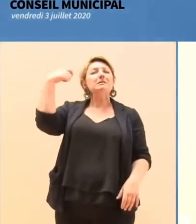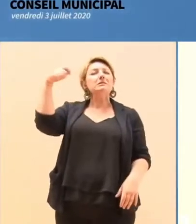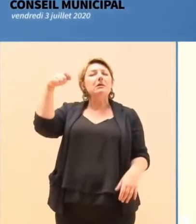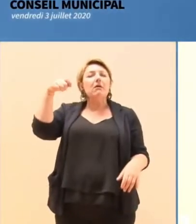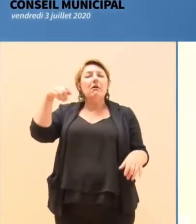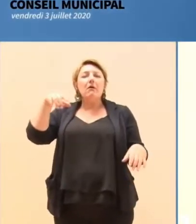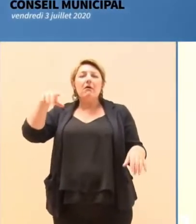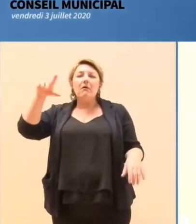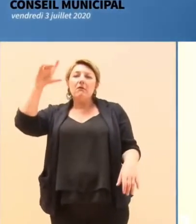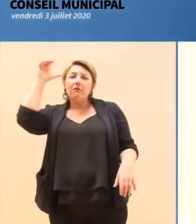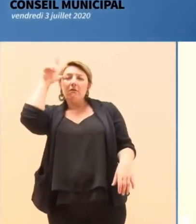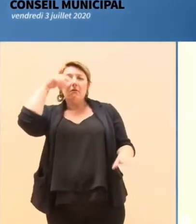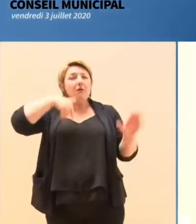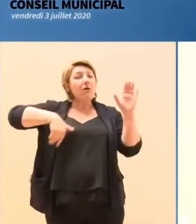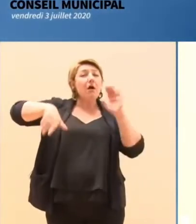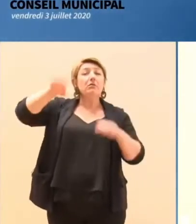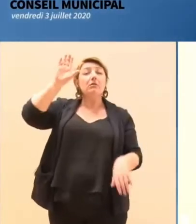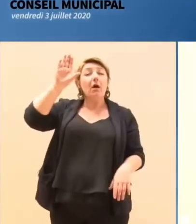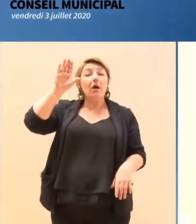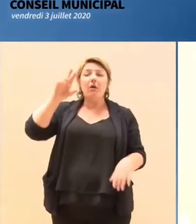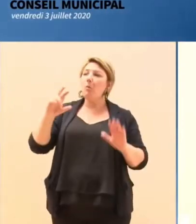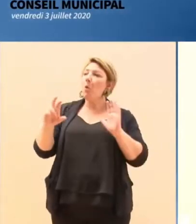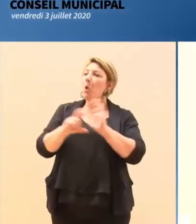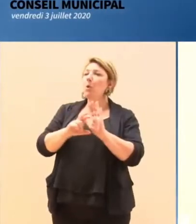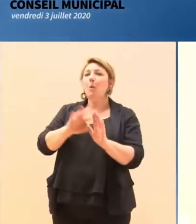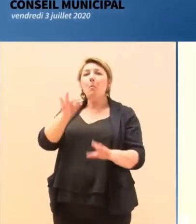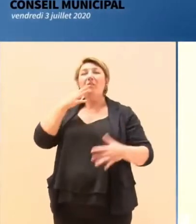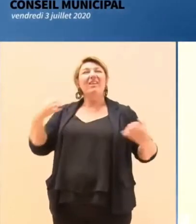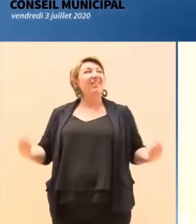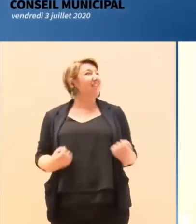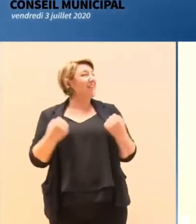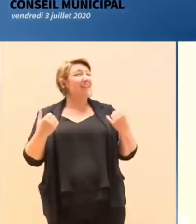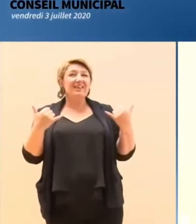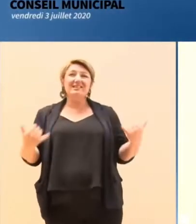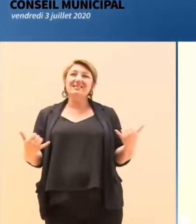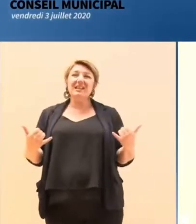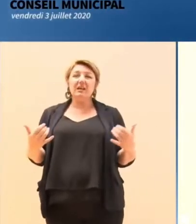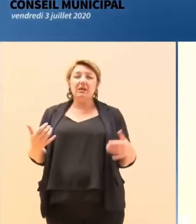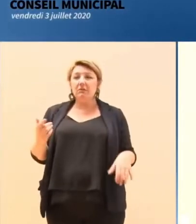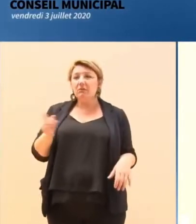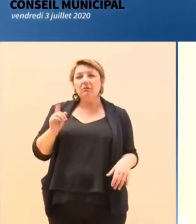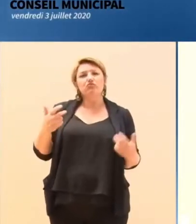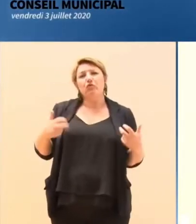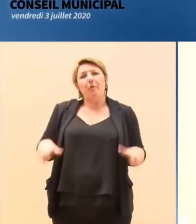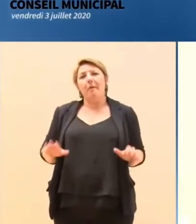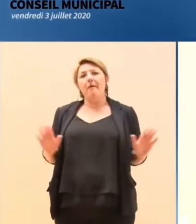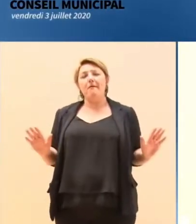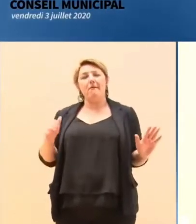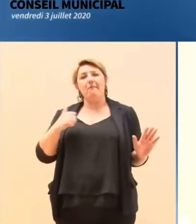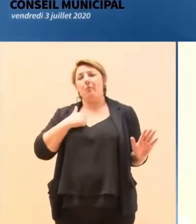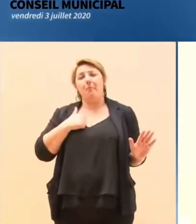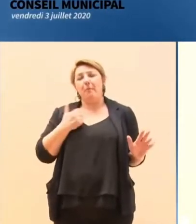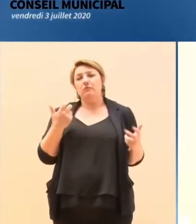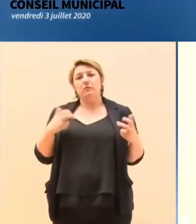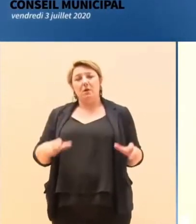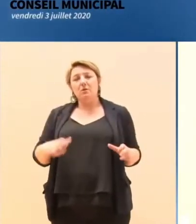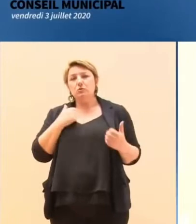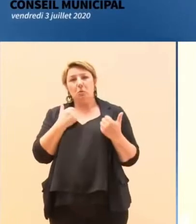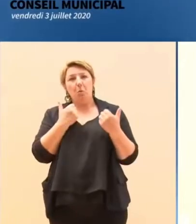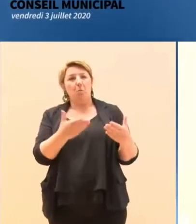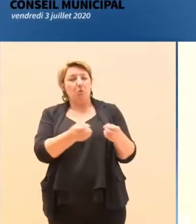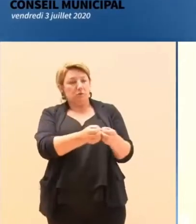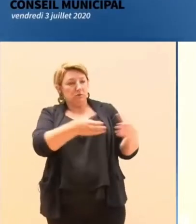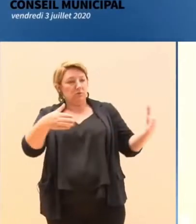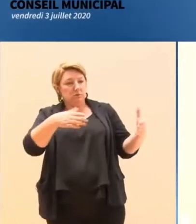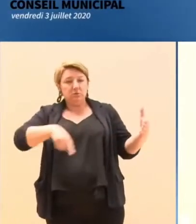arrière de cette candidature. Et je propose à la majorité municipale de choisir un autre candidat